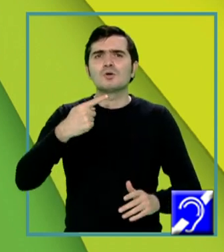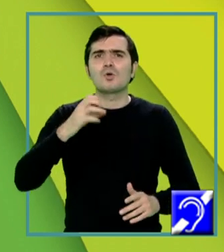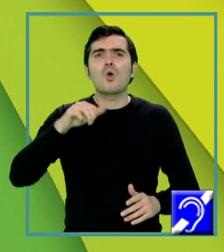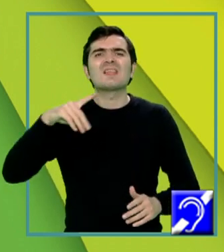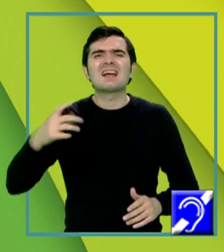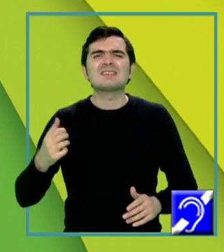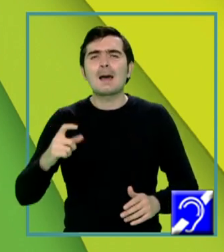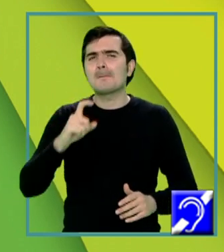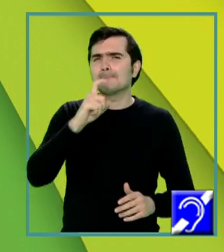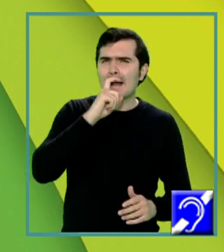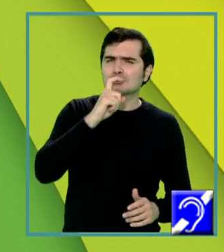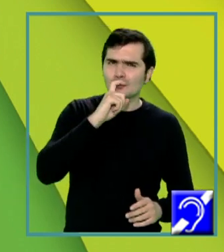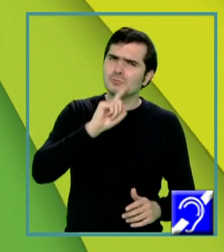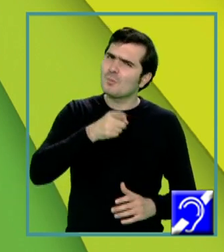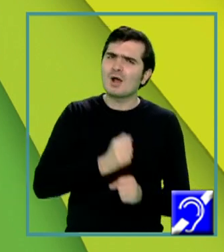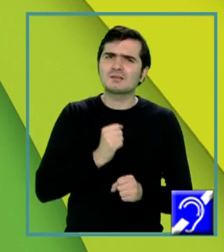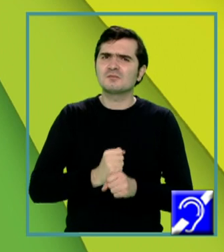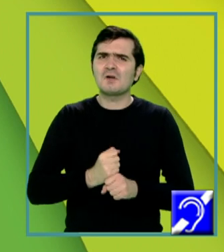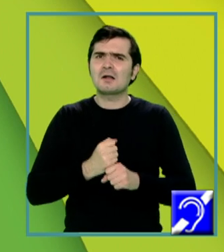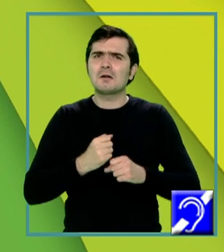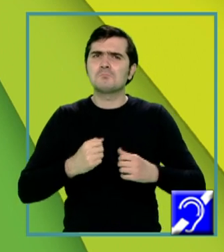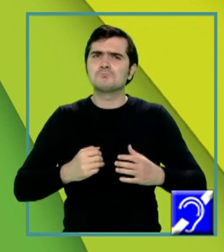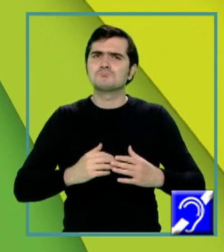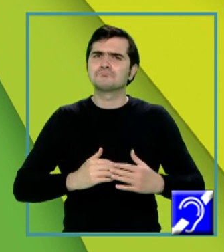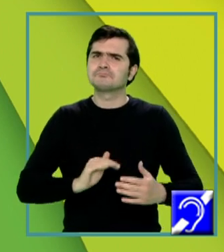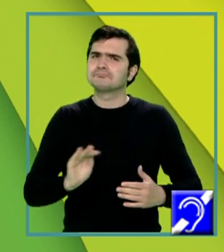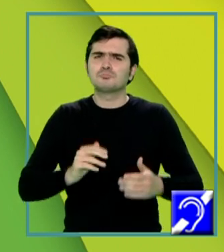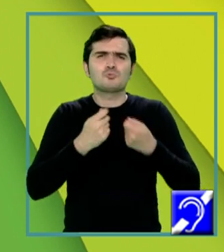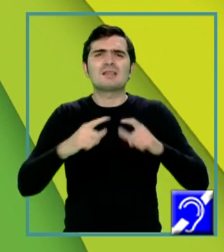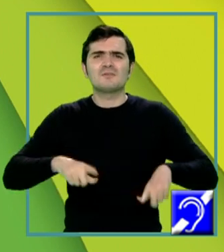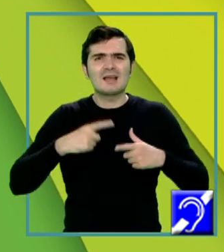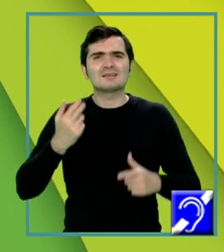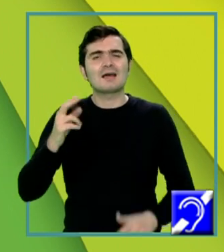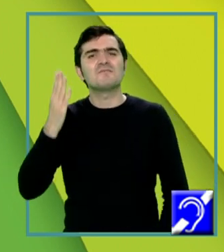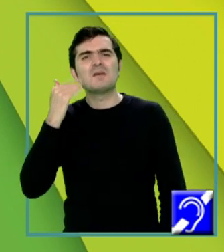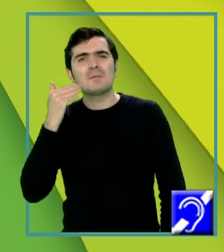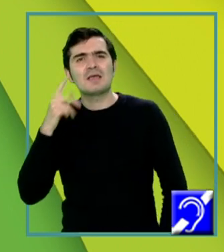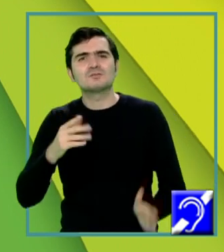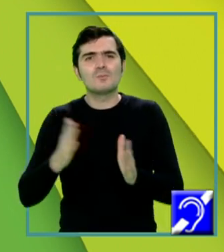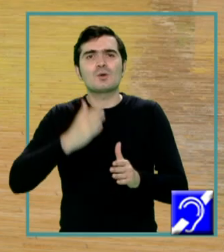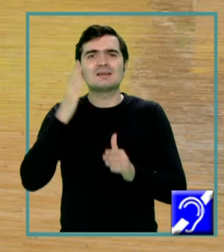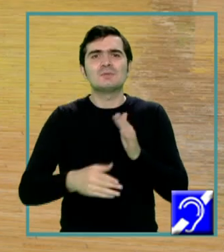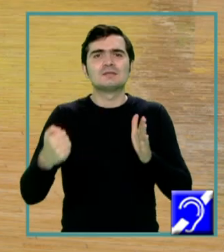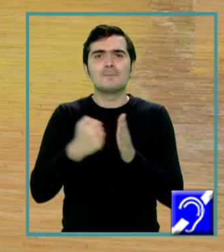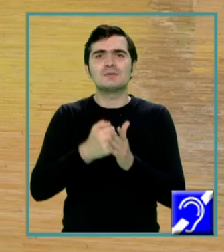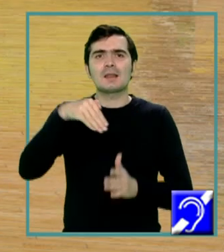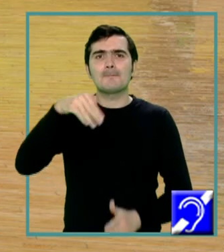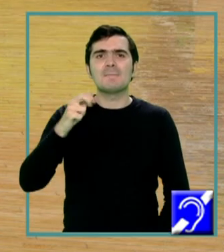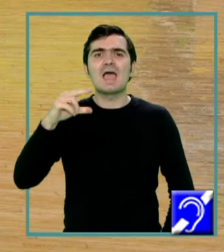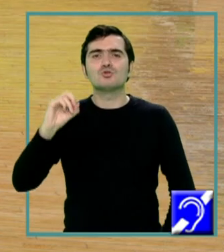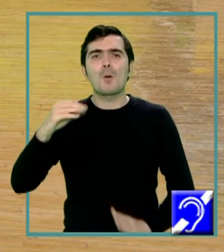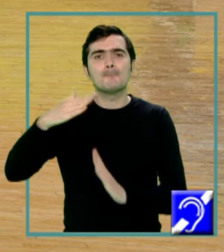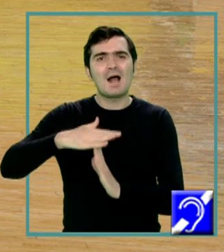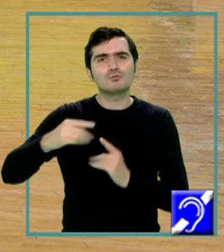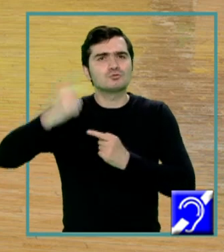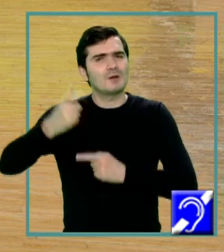viața, cu un ușor declin spre bătrânețe. Gonada feminină, doar o perioadă limitată, până la menopauză. Să observăm, iată,